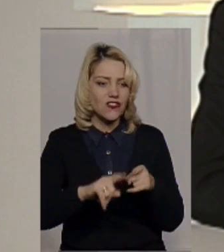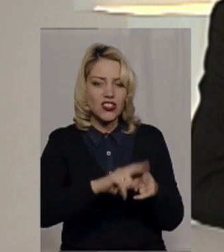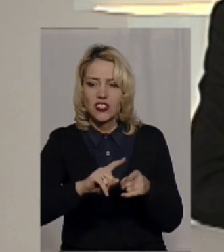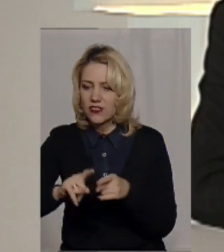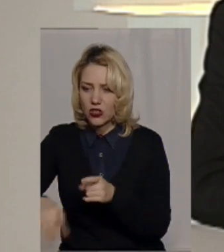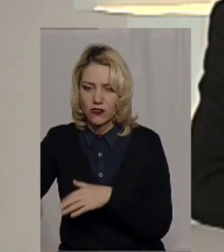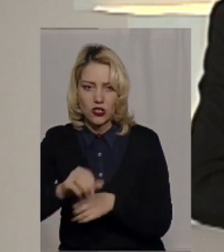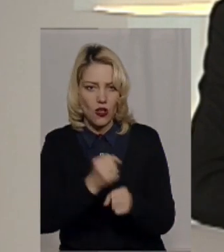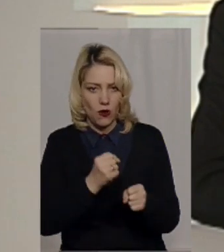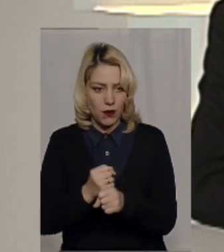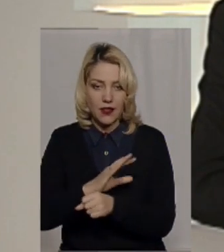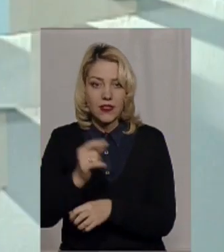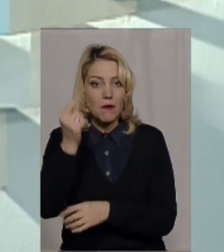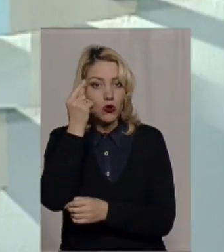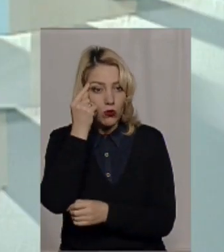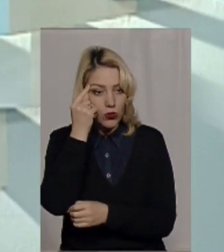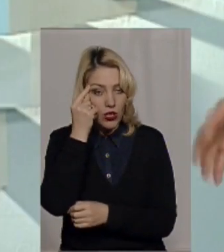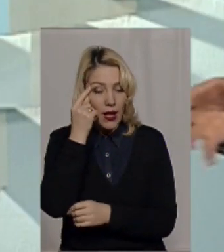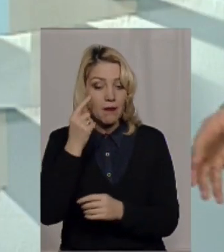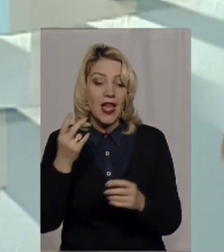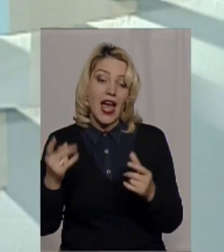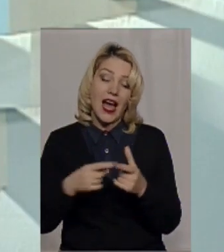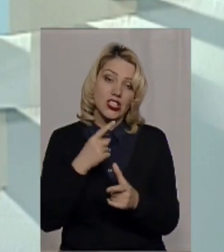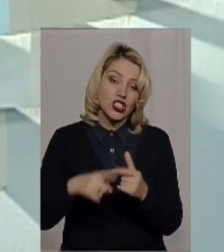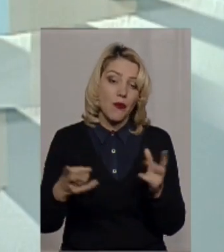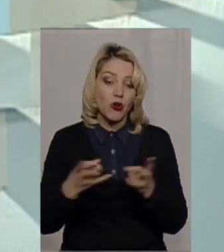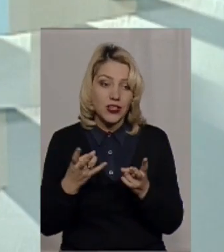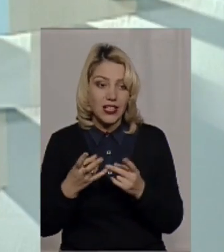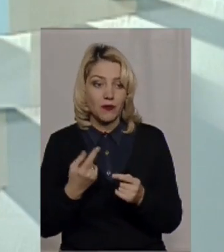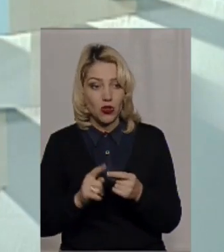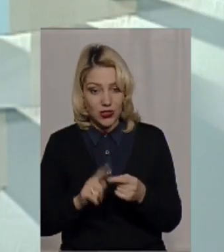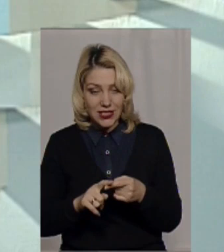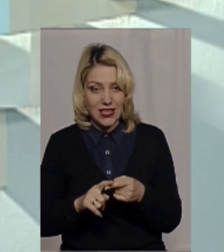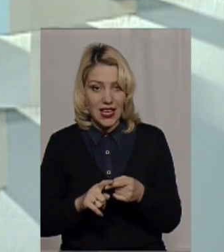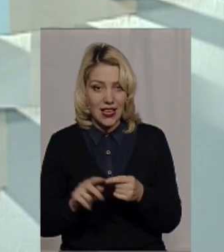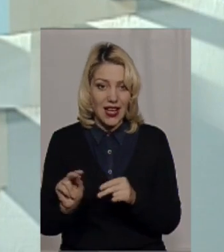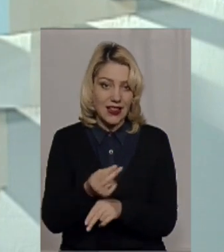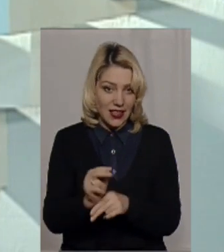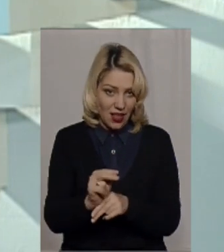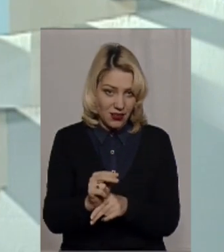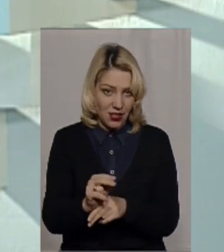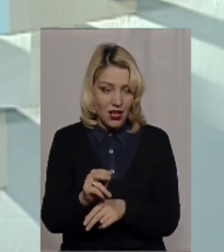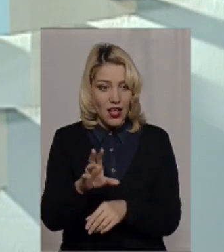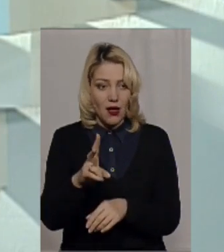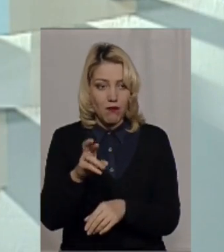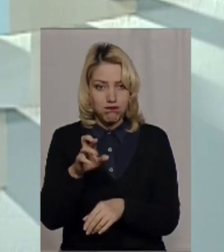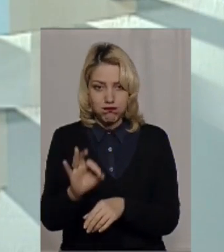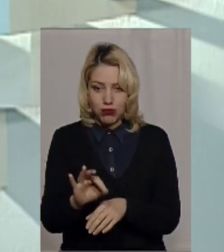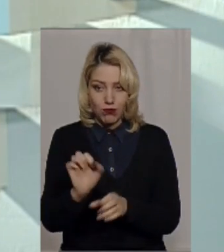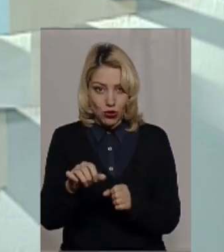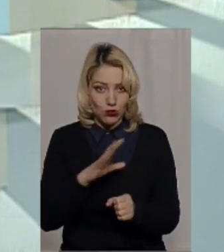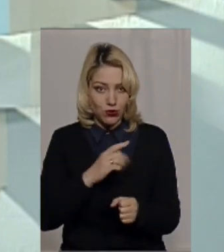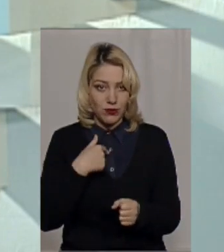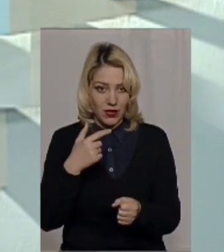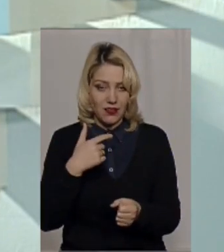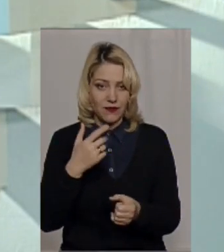Подекуди не задумуючись про те, а чи потрібно в даний момент це латати. Бо хай в мене зараз будуть всі дружно